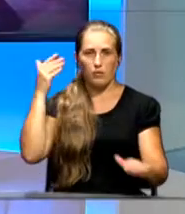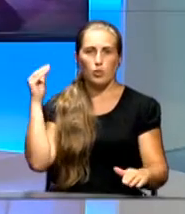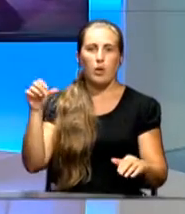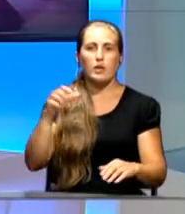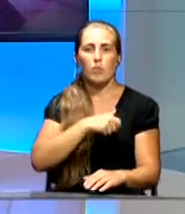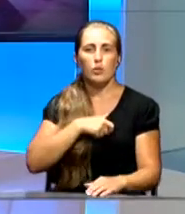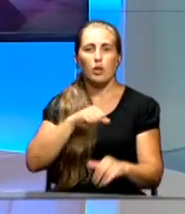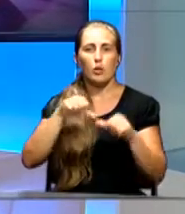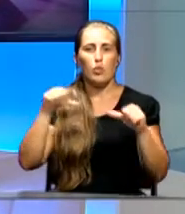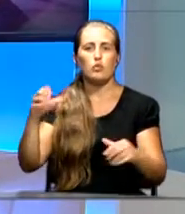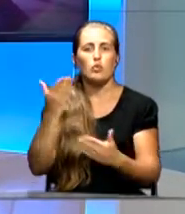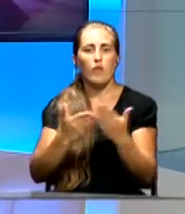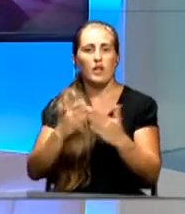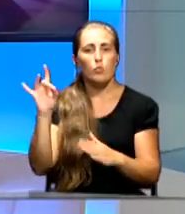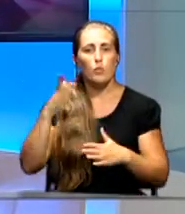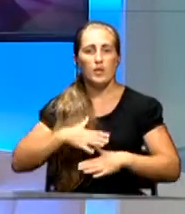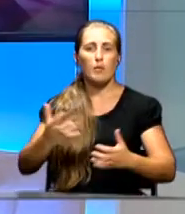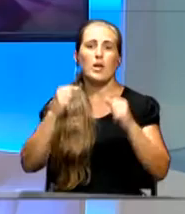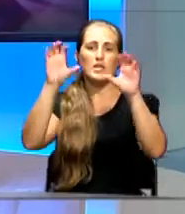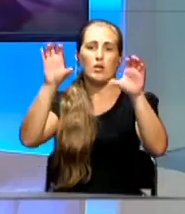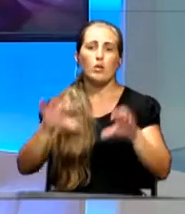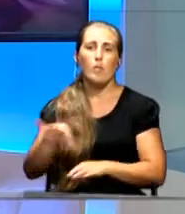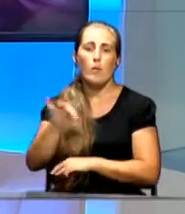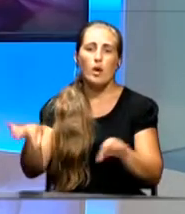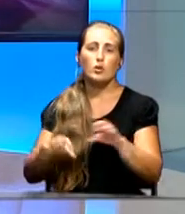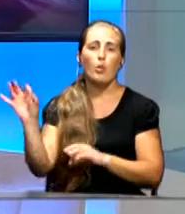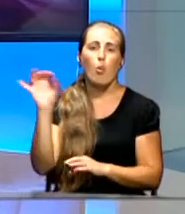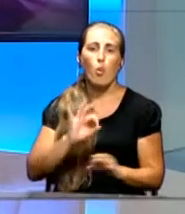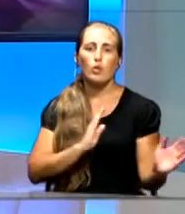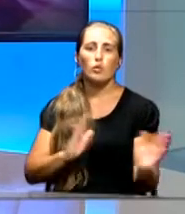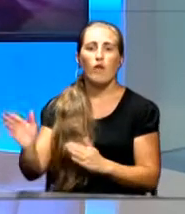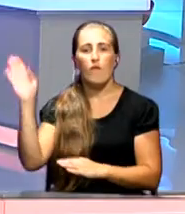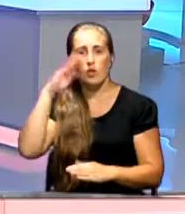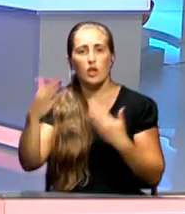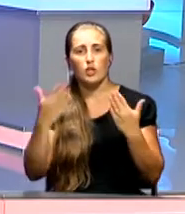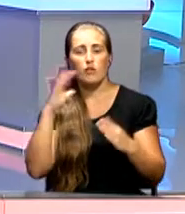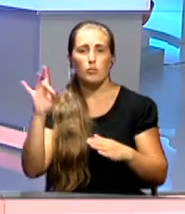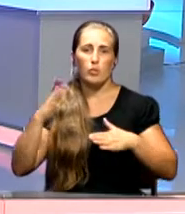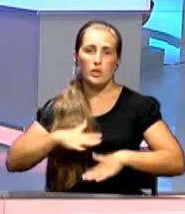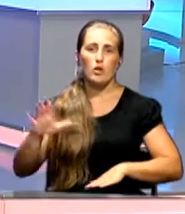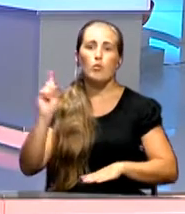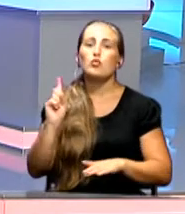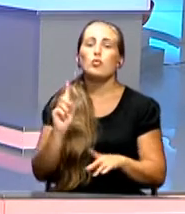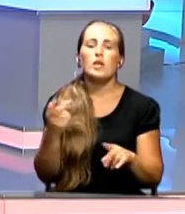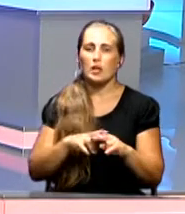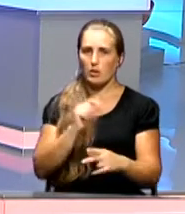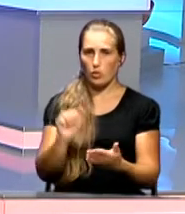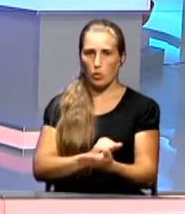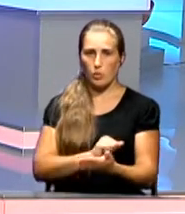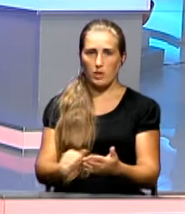Госсовета Республики Крым приняли законопроект Республики о регулировании водных отношений в Республике Крым. Что это за документ?